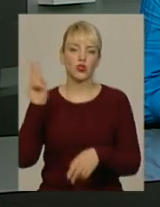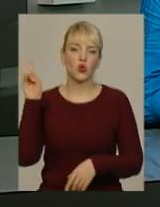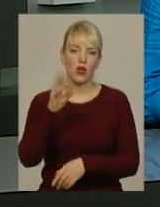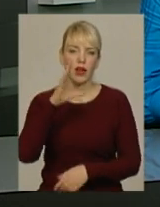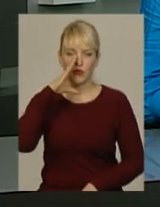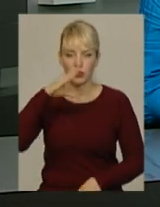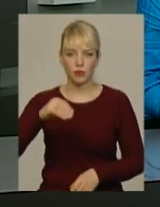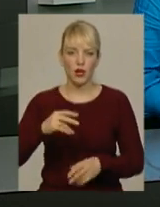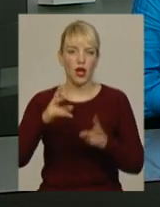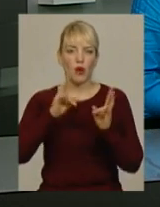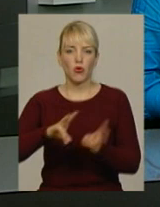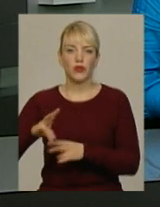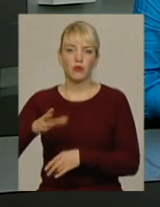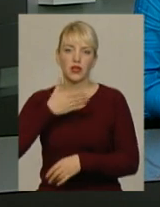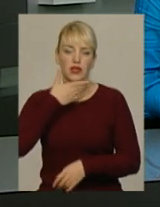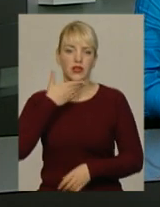Потерпілих немає.